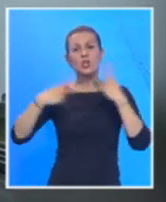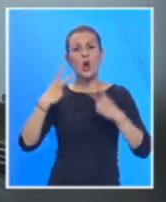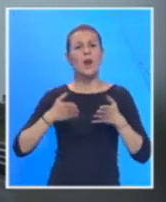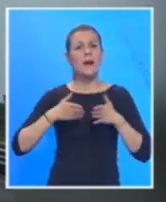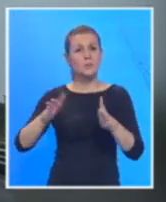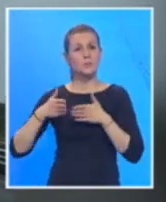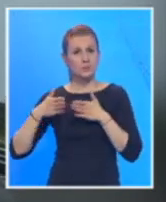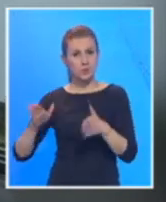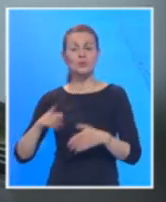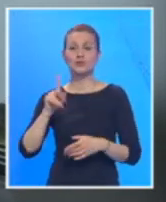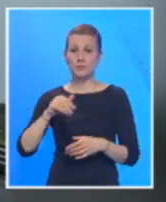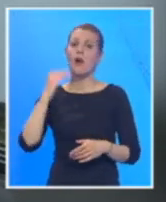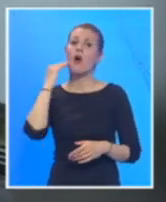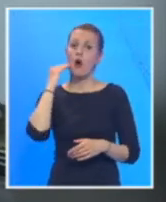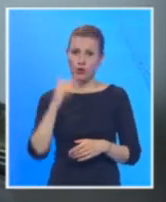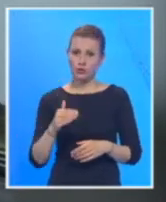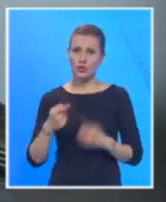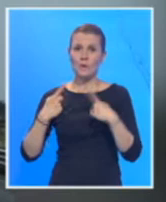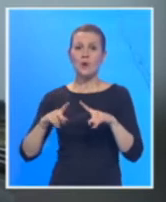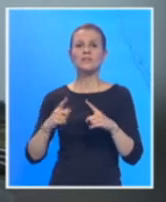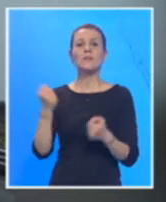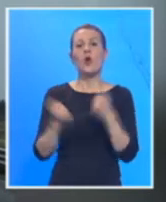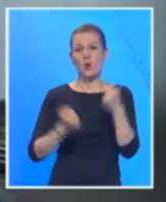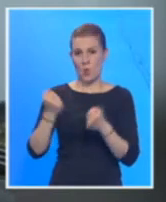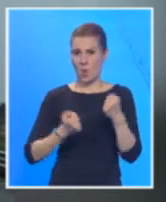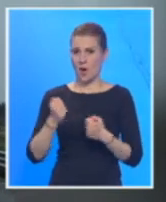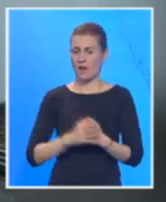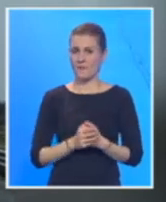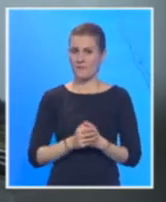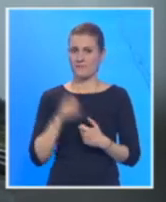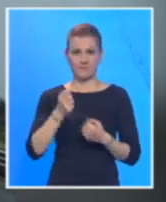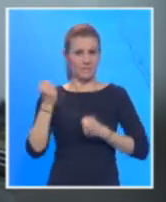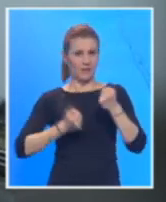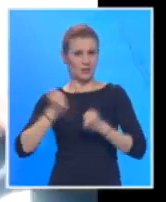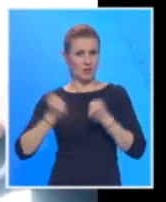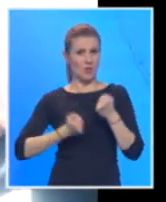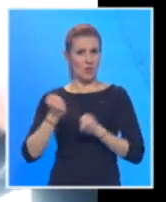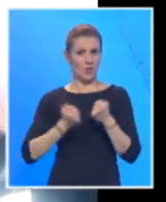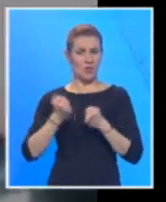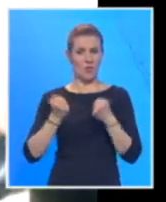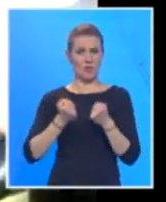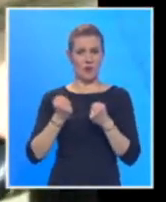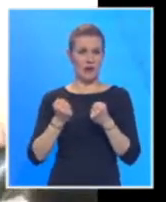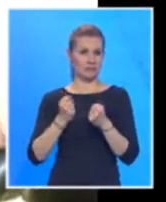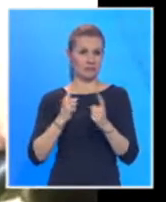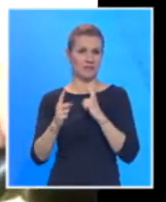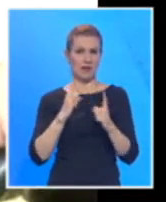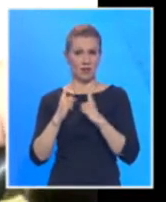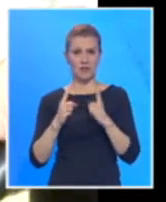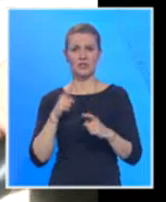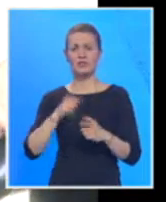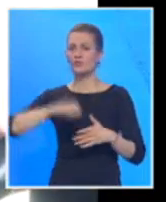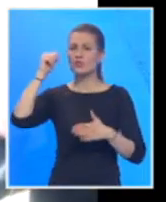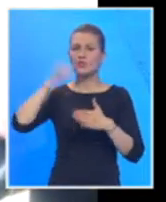kaže da su poštrene, posebno kad je reč o putničkom saobraćaju. Putnički saobraćaj je pod velikom